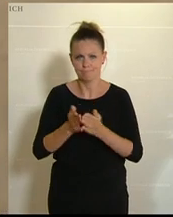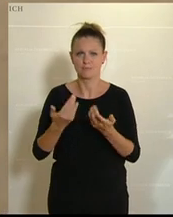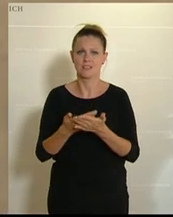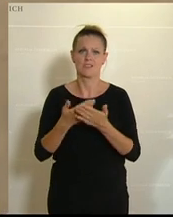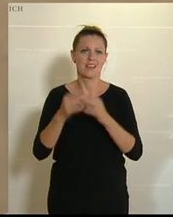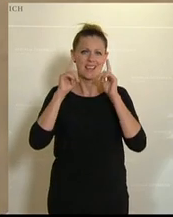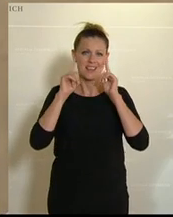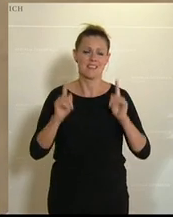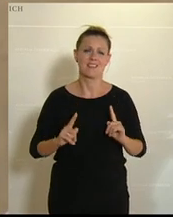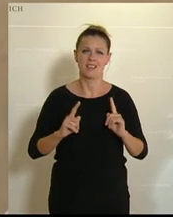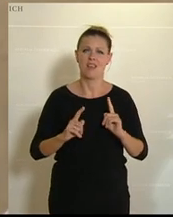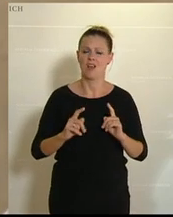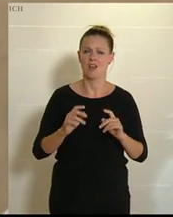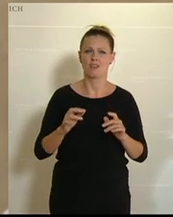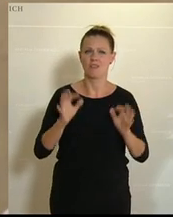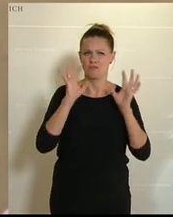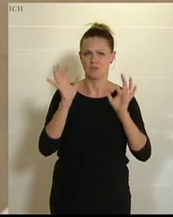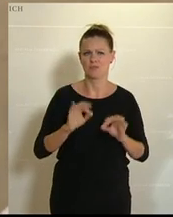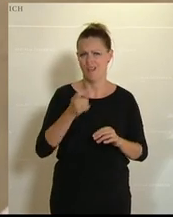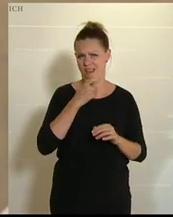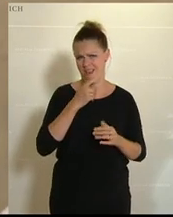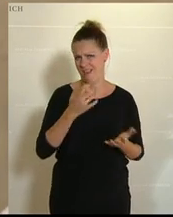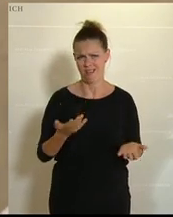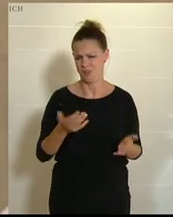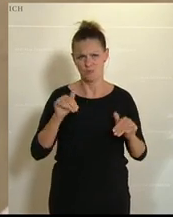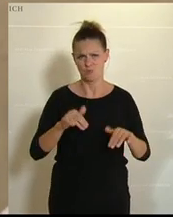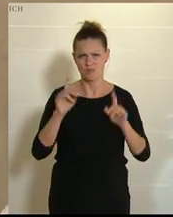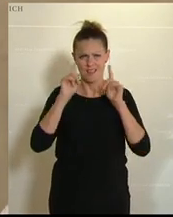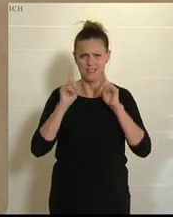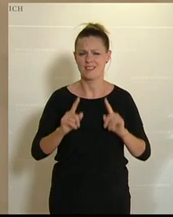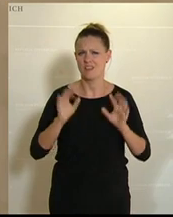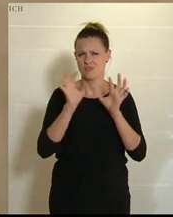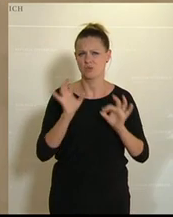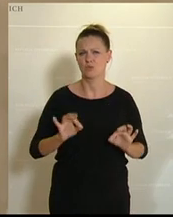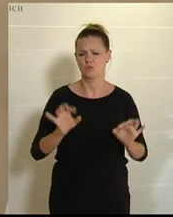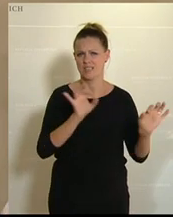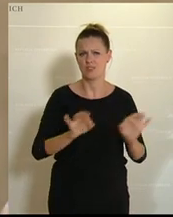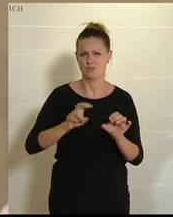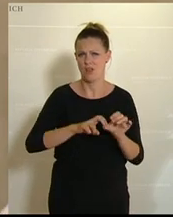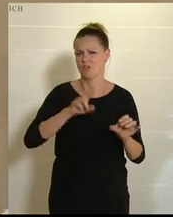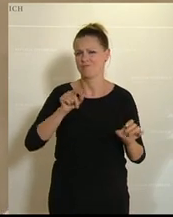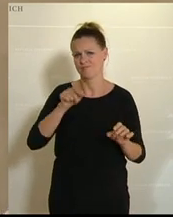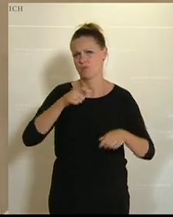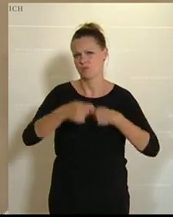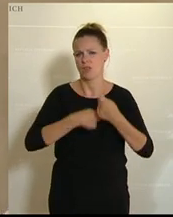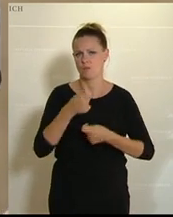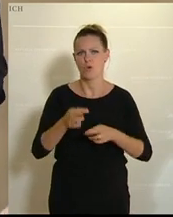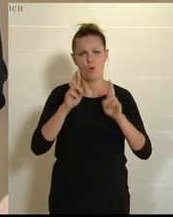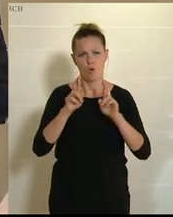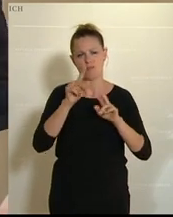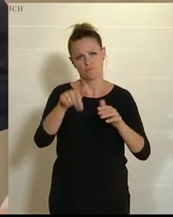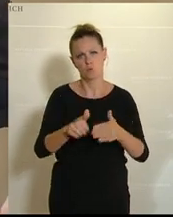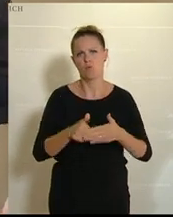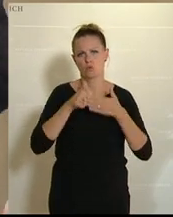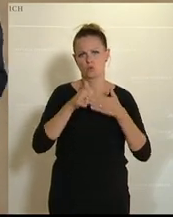sind retro und wir müssen an dem Ausstieg aus der Tierversuchsindustrie arbeiten. Ich hoffe hierbei auf Ihre